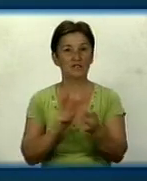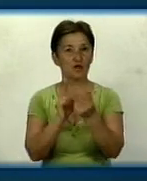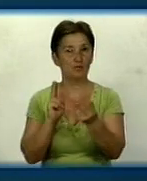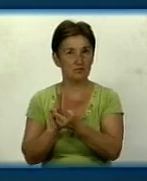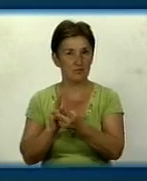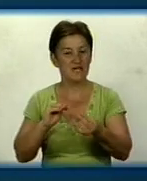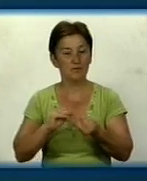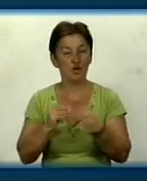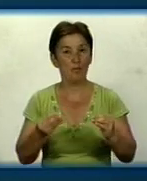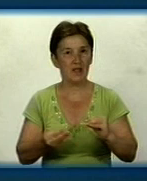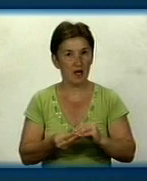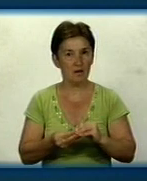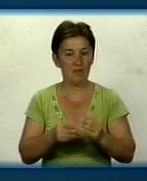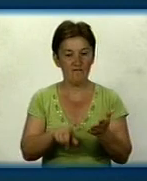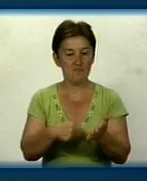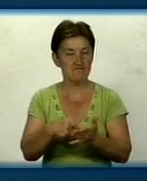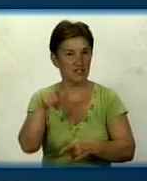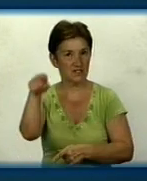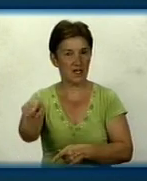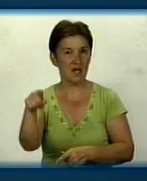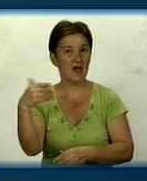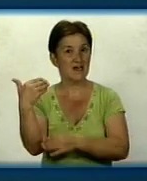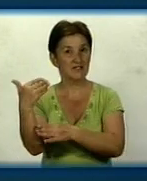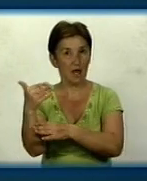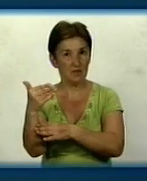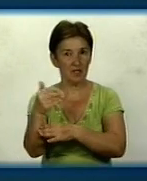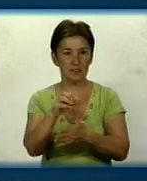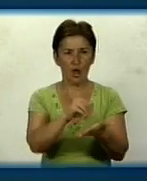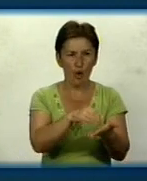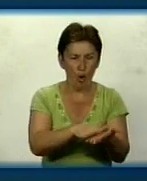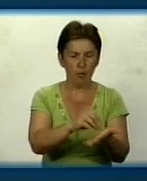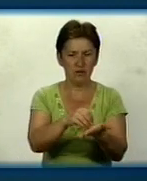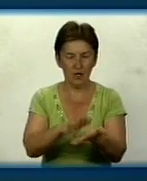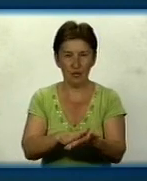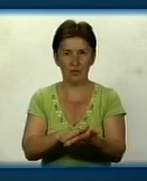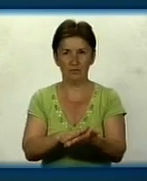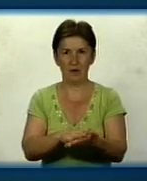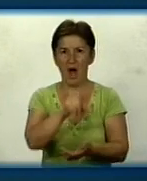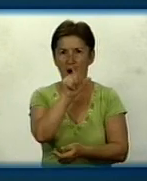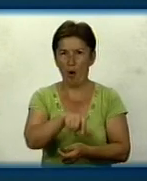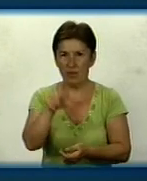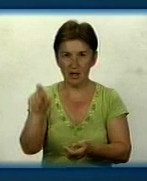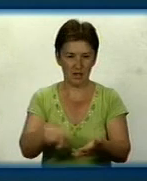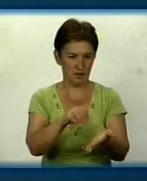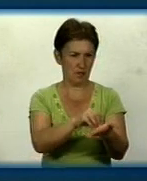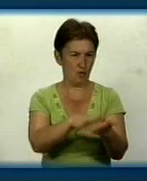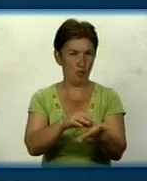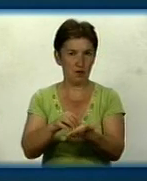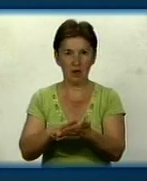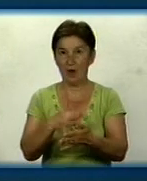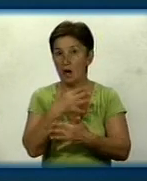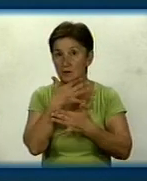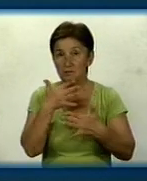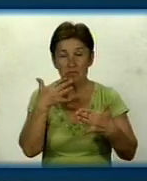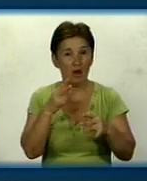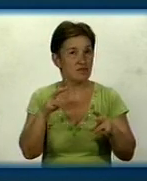певними проблемами в місті Знамінка, і з обліком води, і з абонентним обліком, і дуже-дуже багато